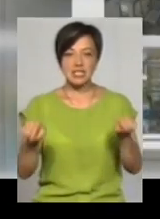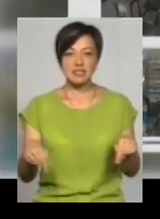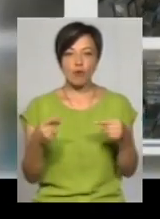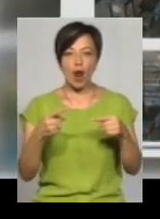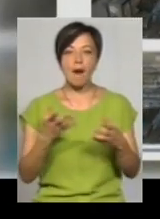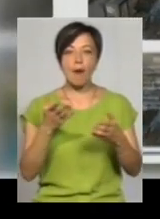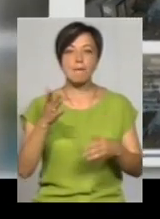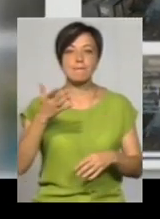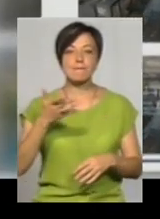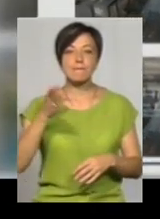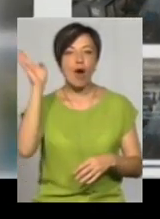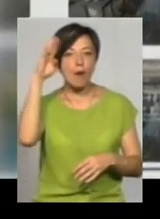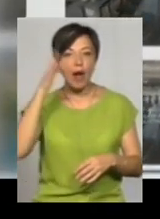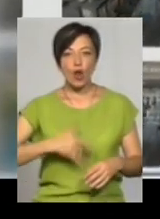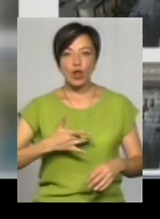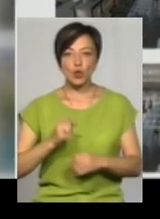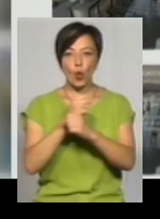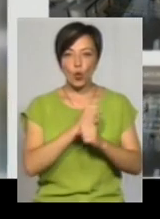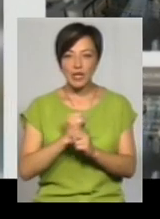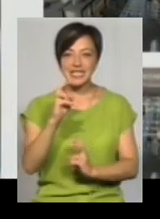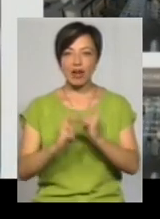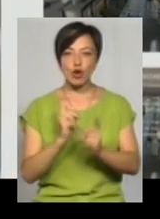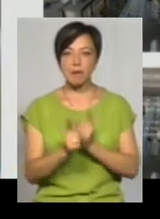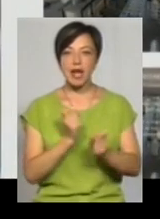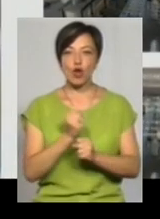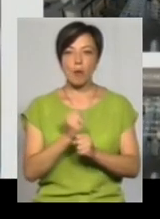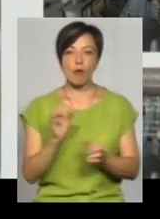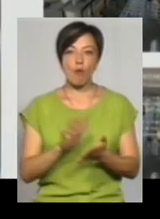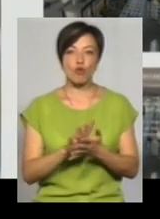курорту і завод з переробки побутових відходів.